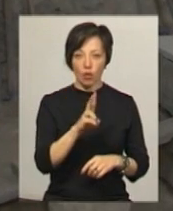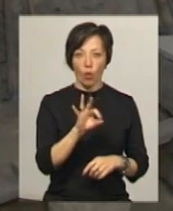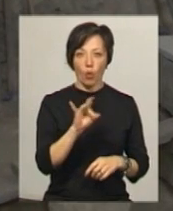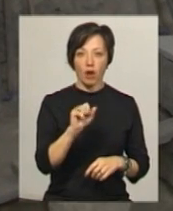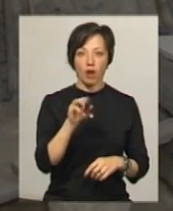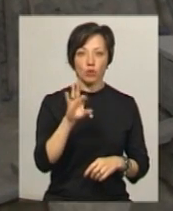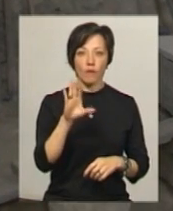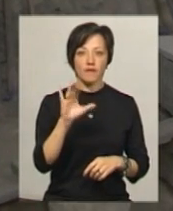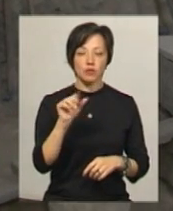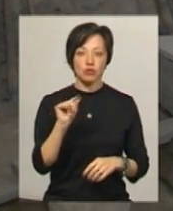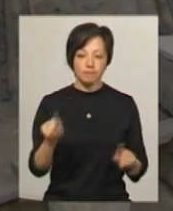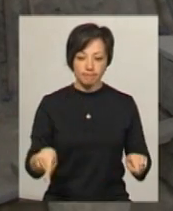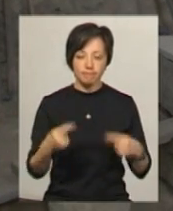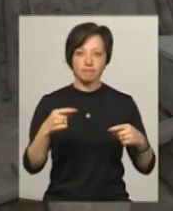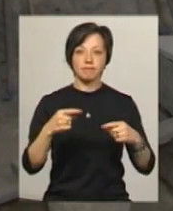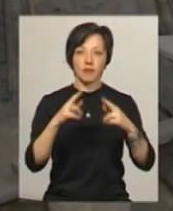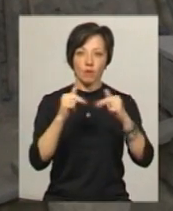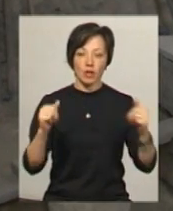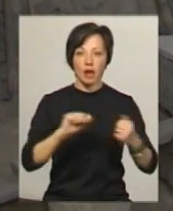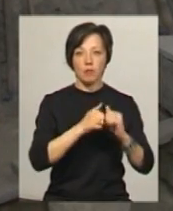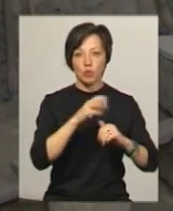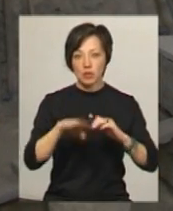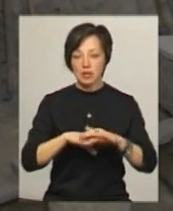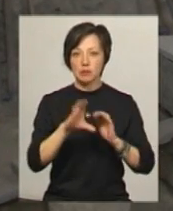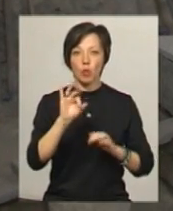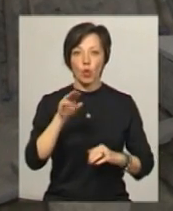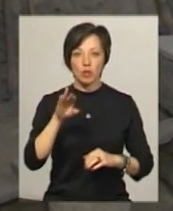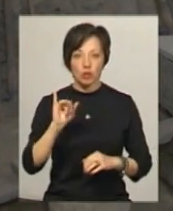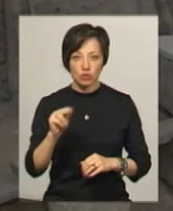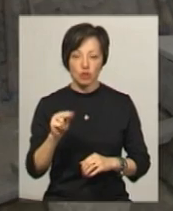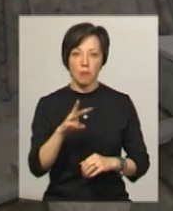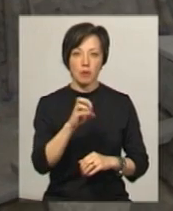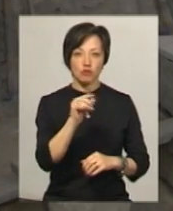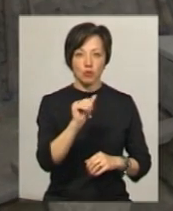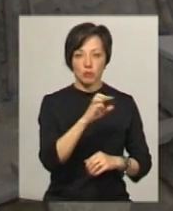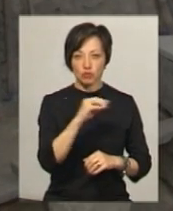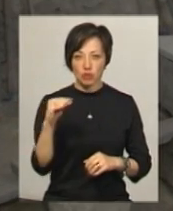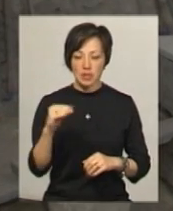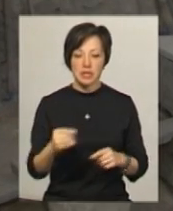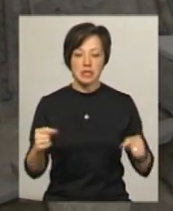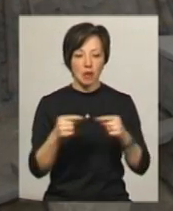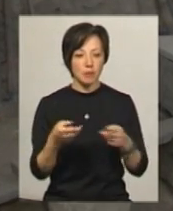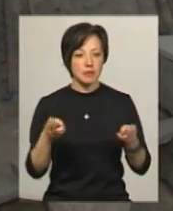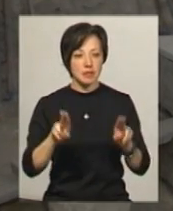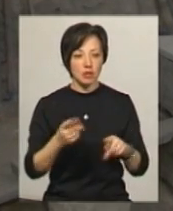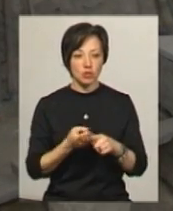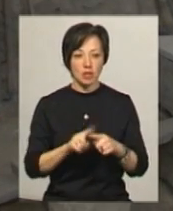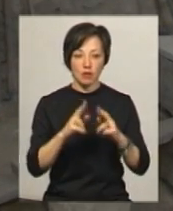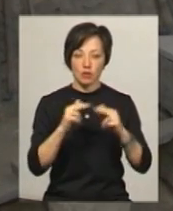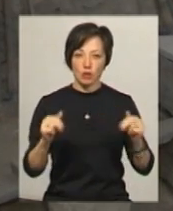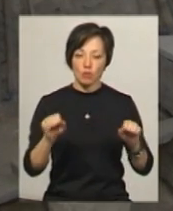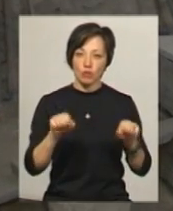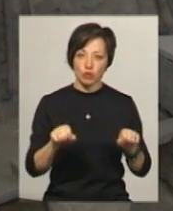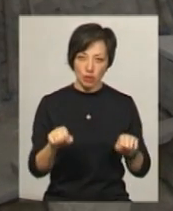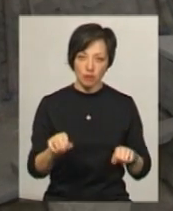відбудовувати тут фортиці Кам'янець Подільський, Смотрищ, в тому числі і Меджебіш Саме залишки цієї фортиці,